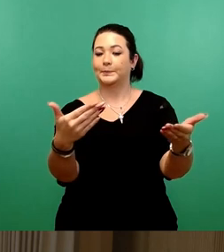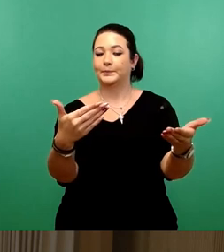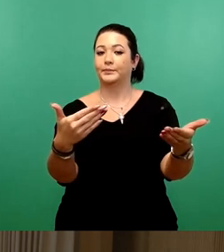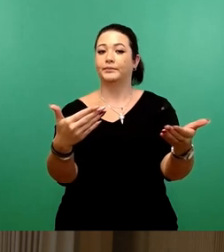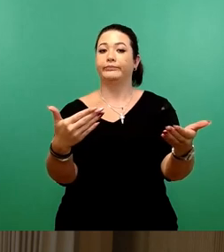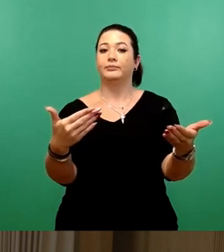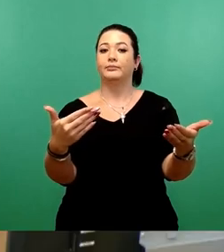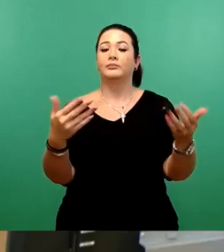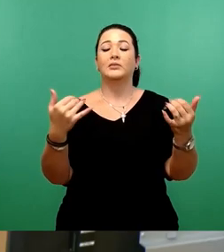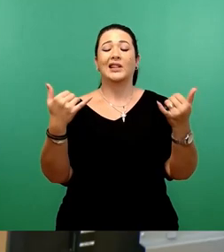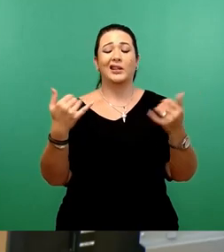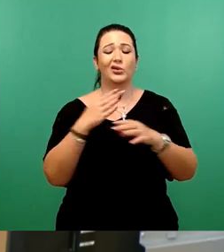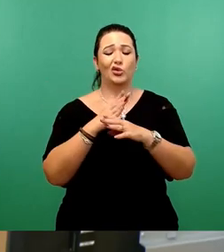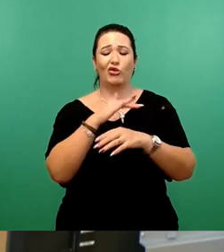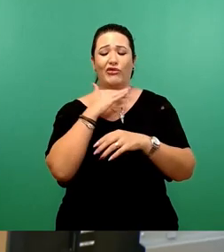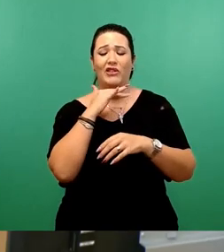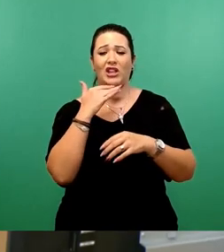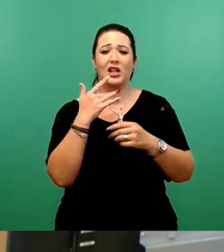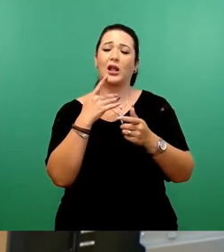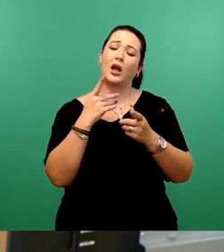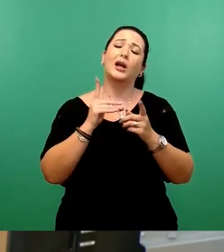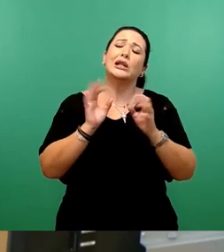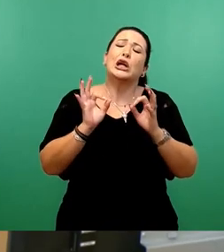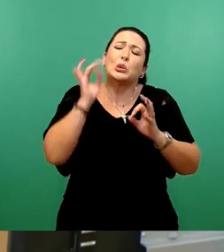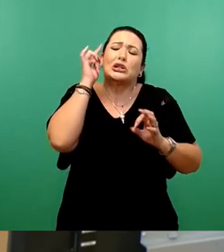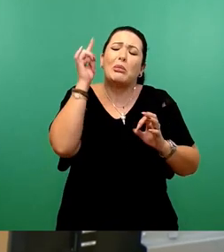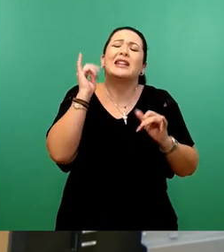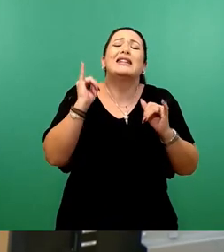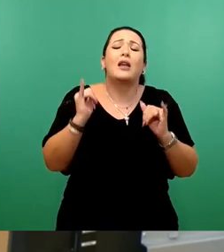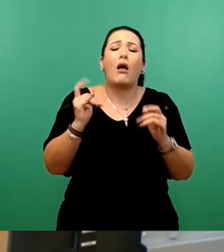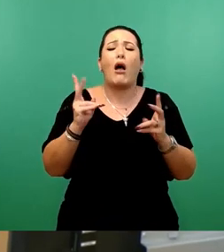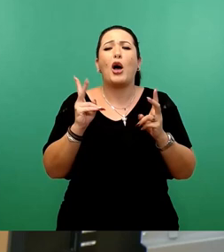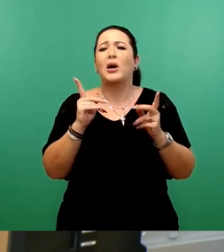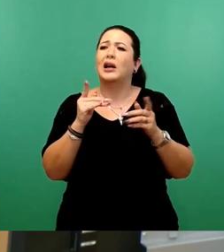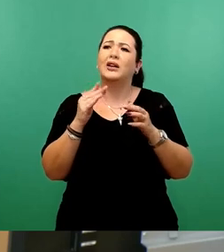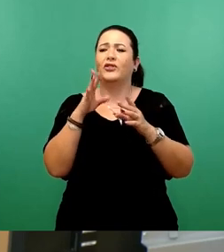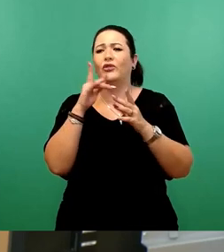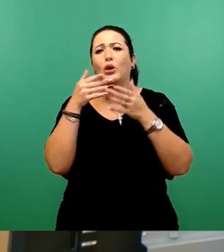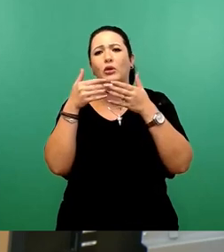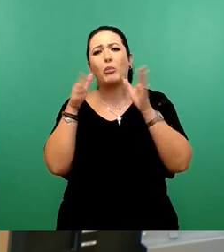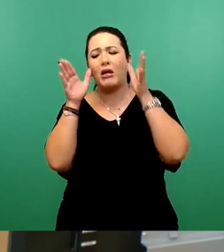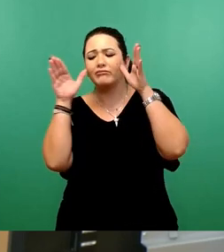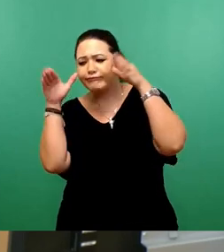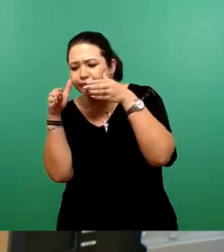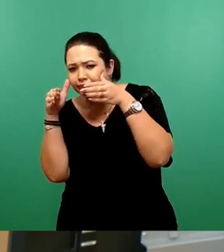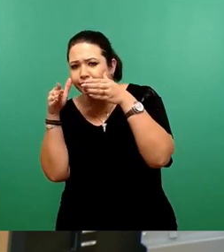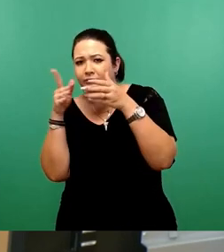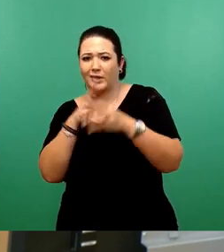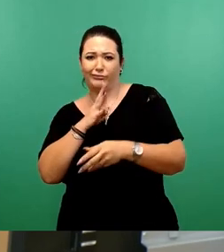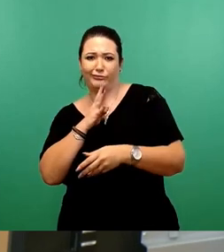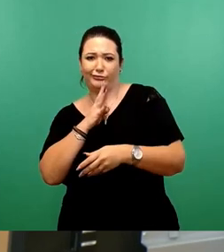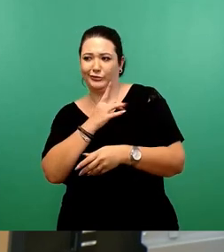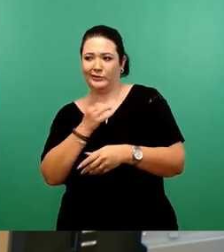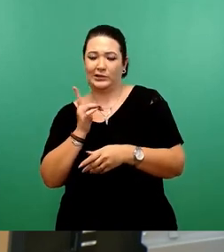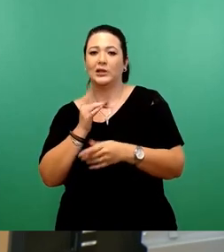ich sage mal so gut gemeinte, aber doch etwas verkopfte Reden gehört und deswegen möchte ich jetzt zu Beginn meiner Rede